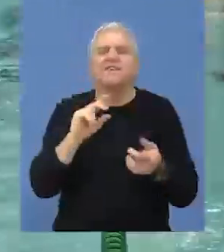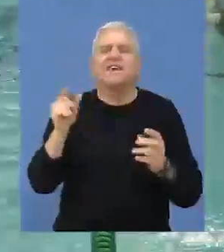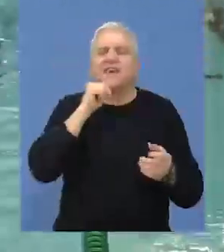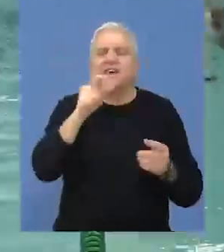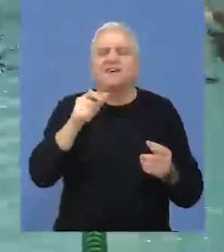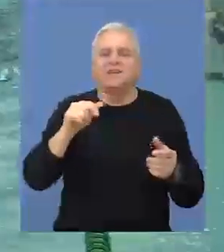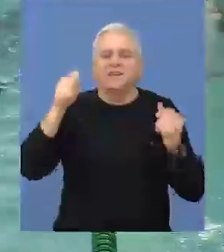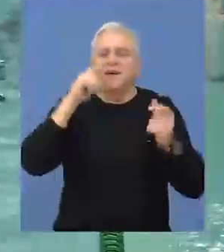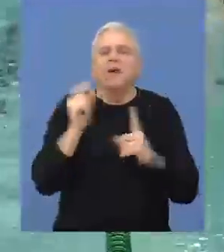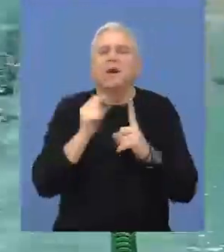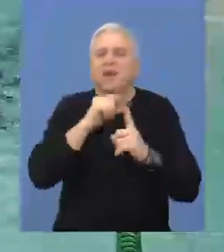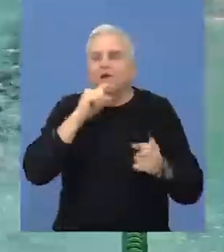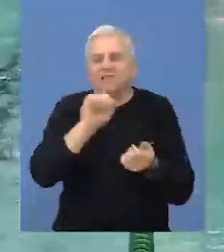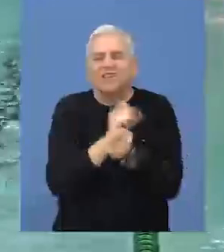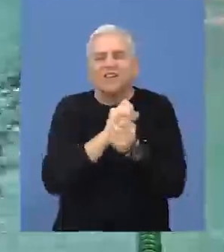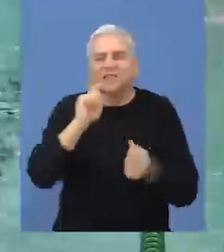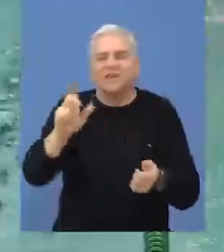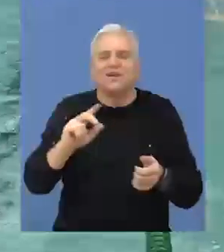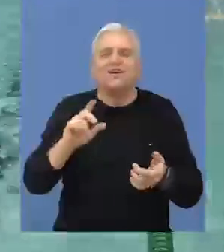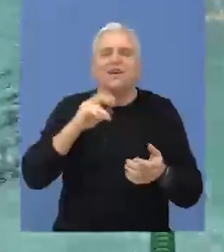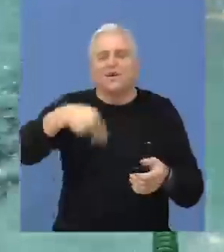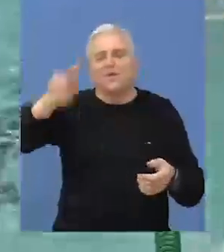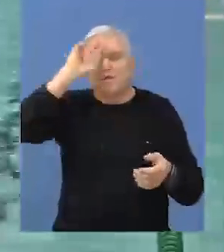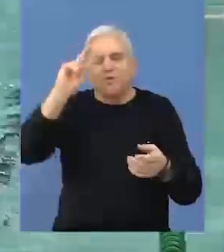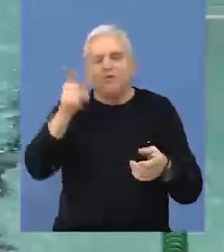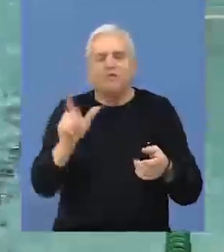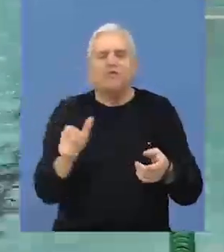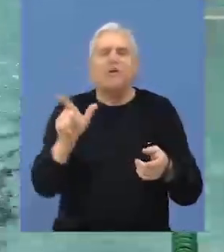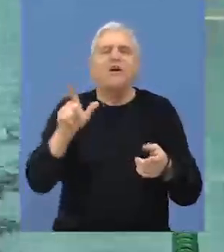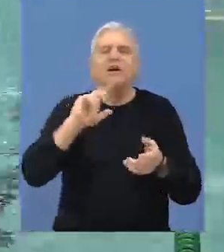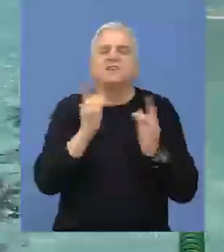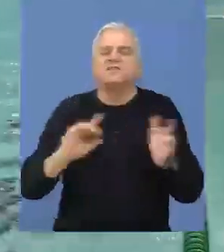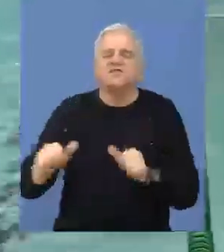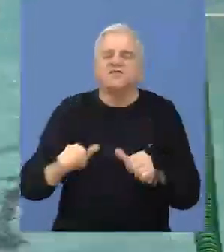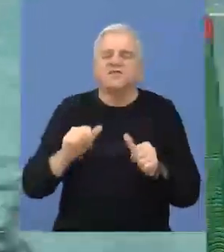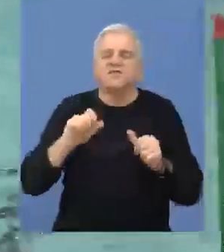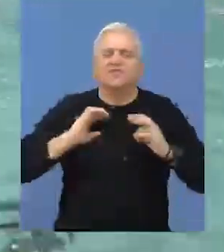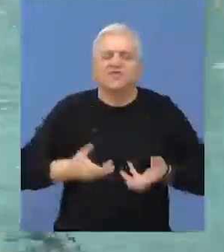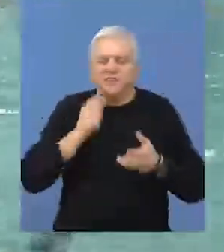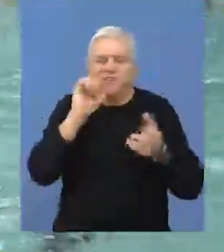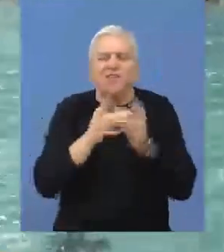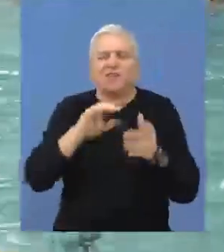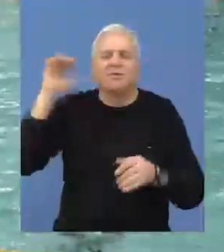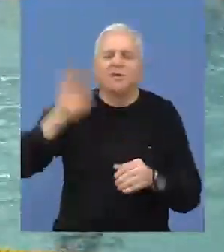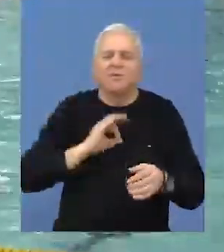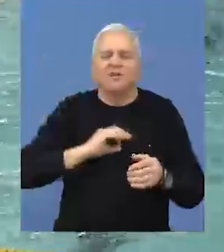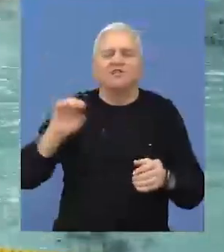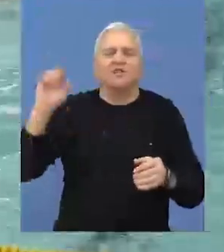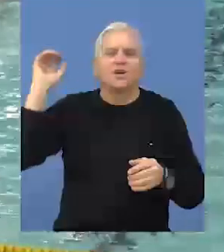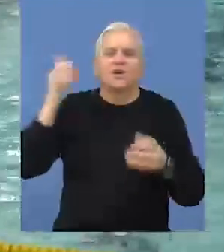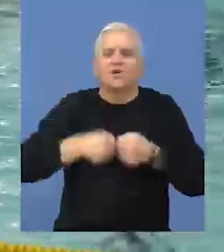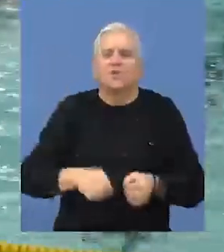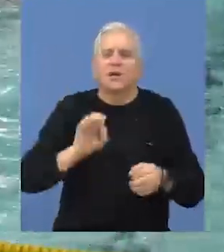turnira Androkina, Karagani i Spanioniosa. Nakon drugog memorialnog ženskog turnira Čikapišta Mesaroš,